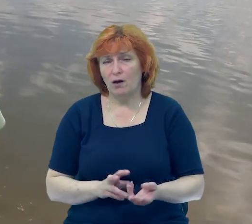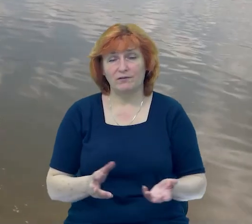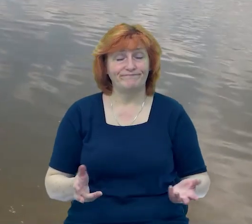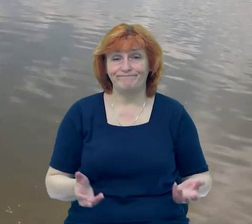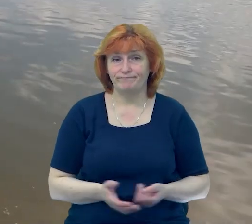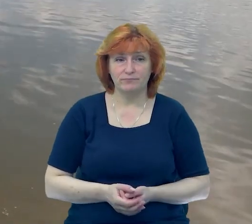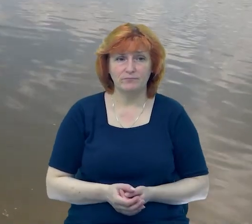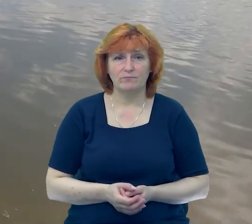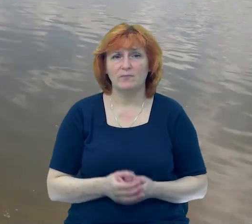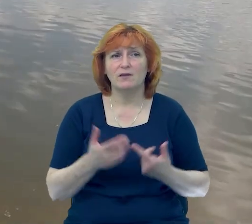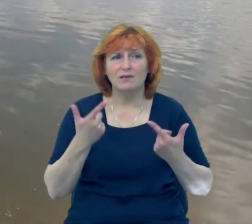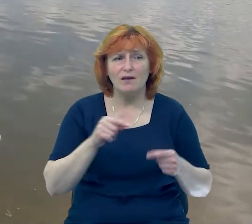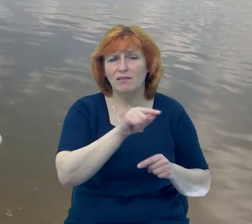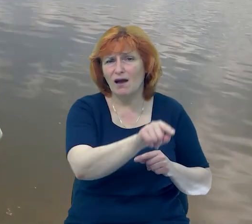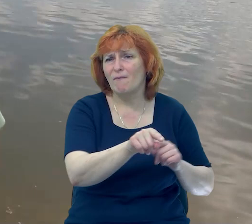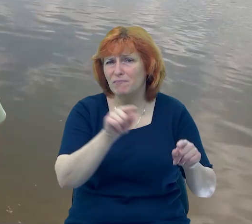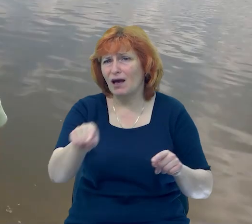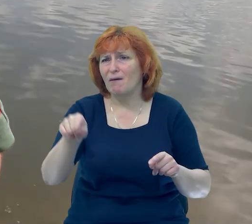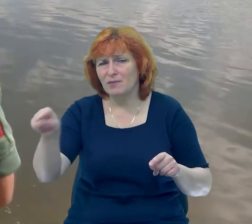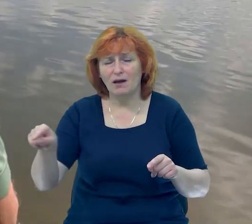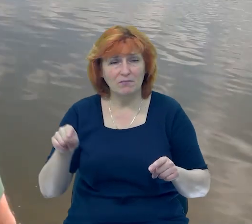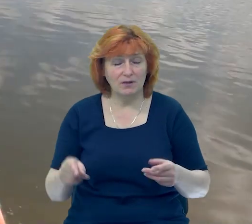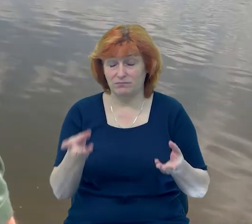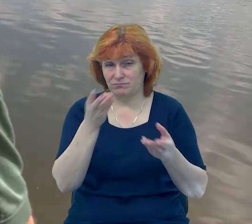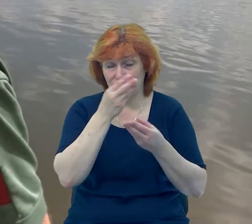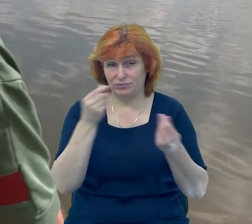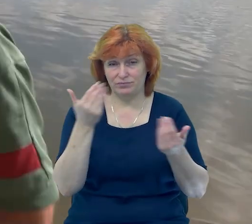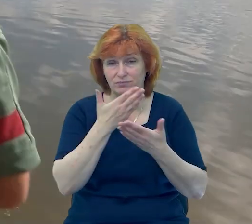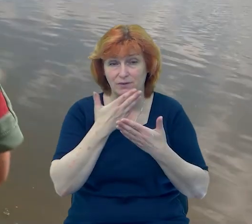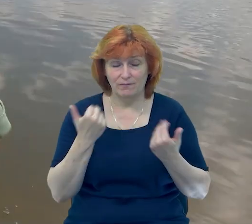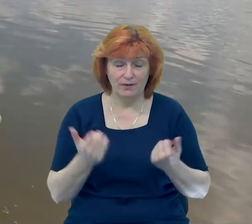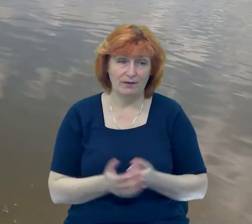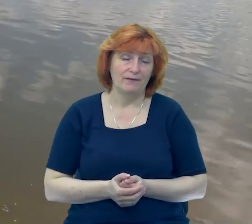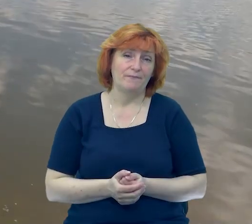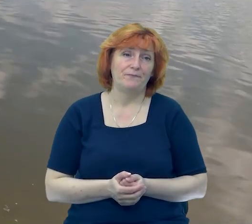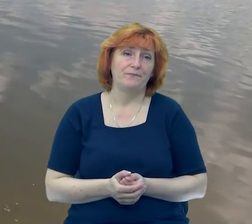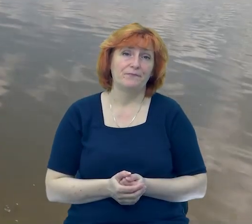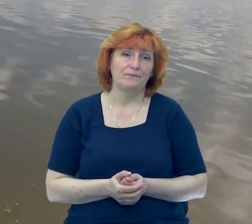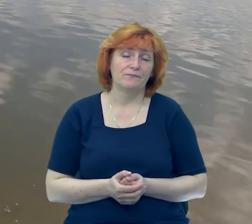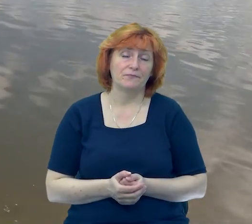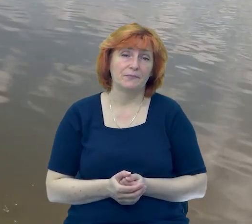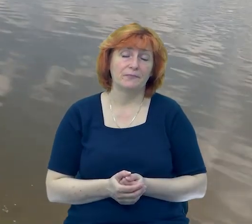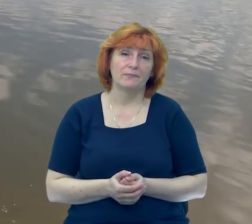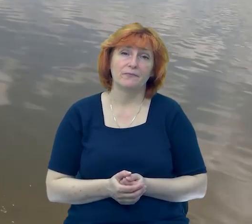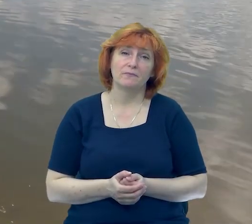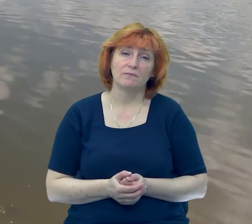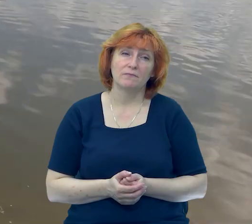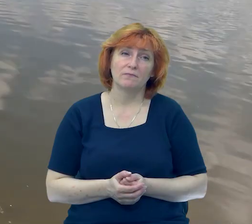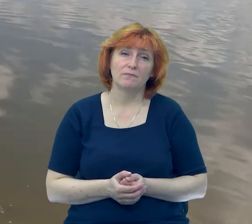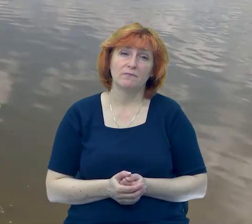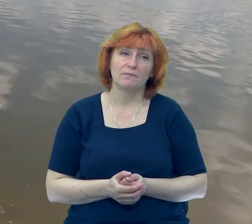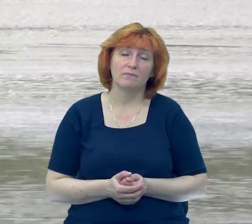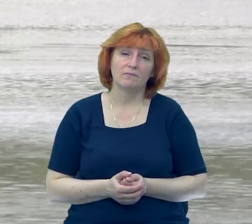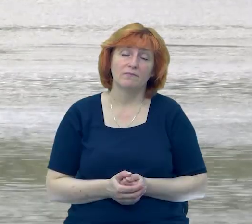Візде, де можна було проплести оцим дерев'яним баркасом, не